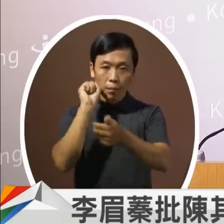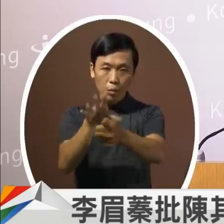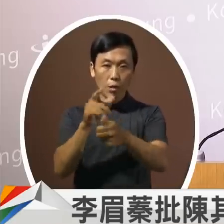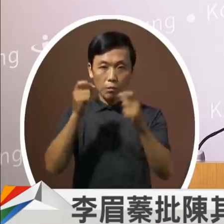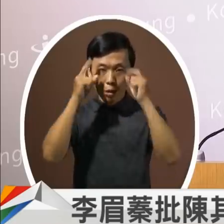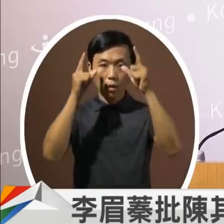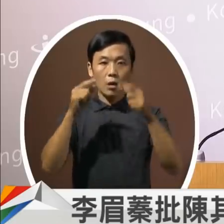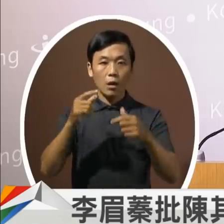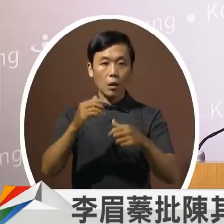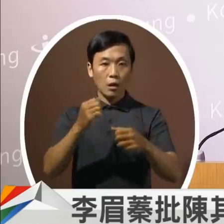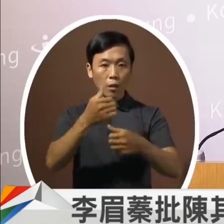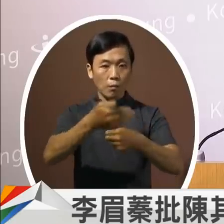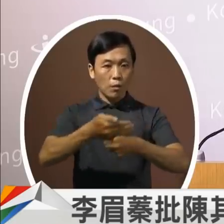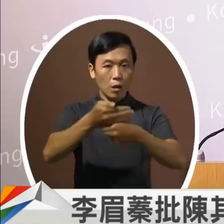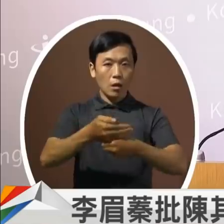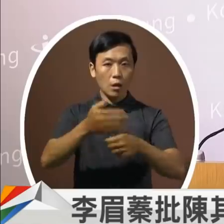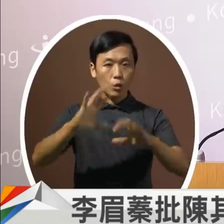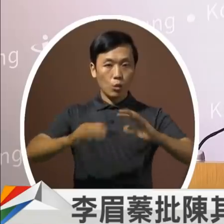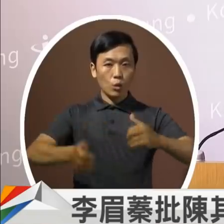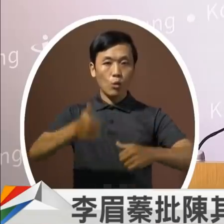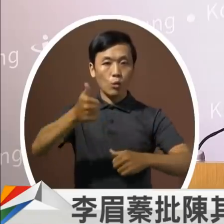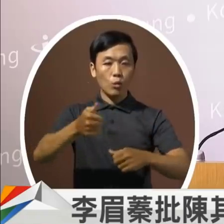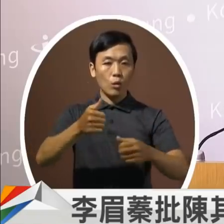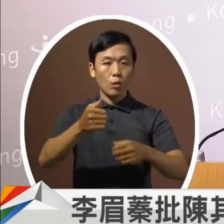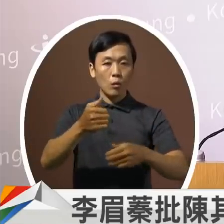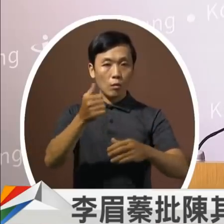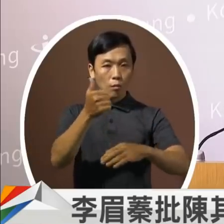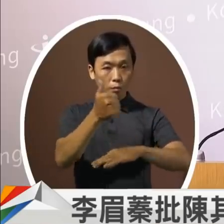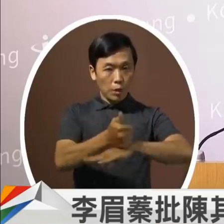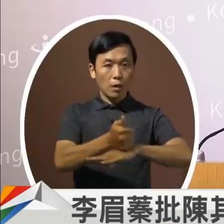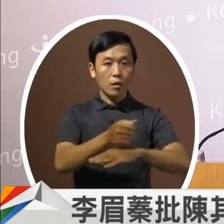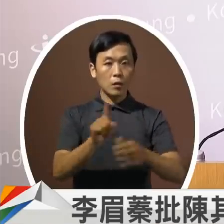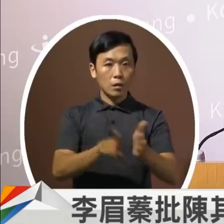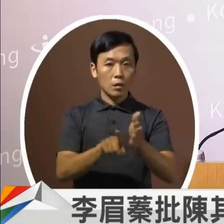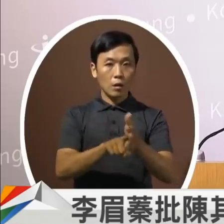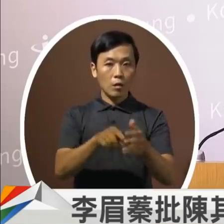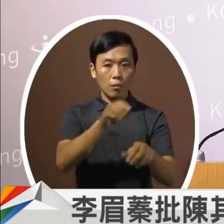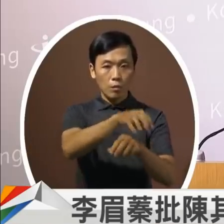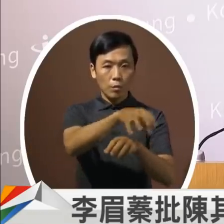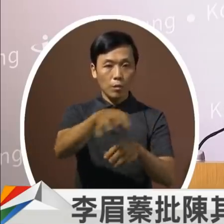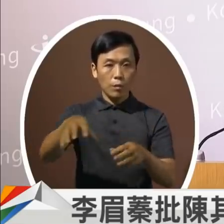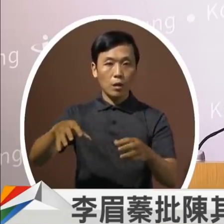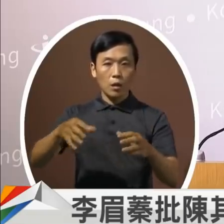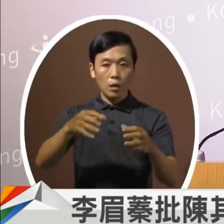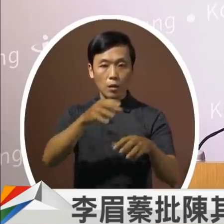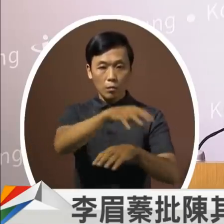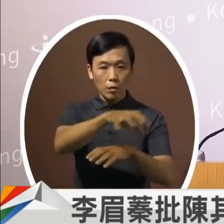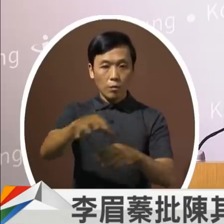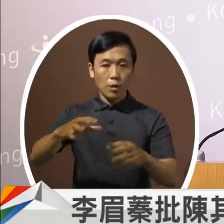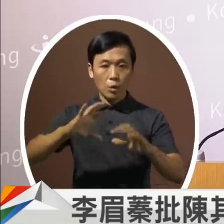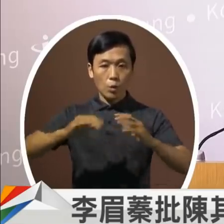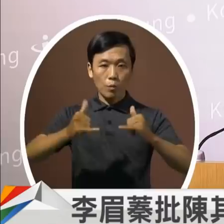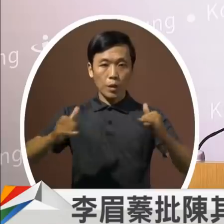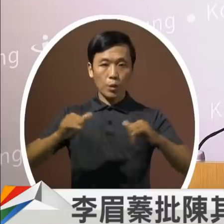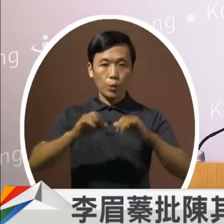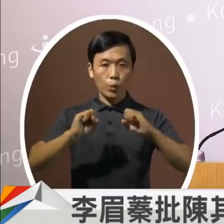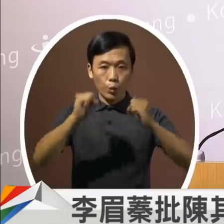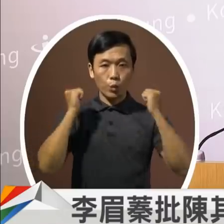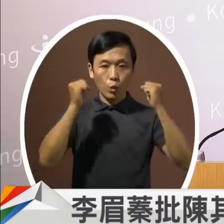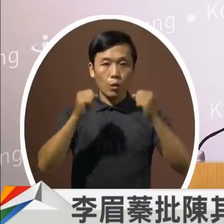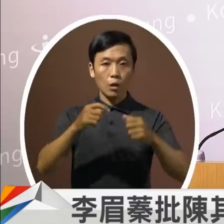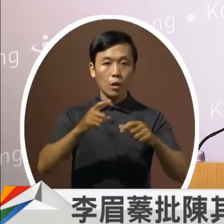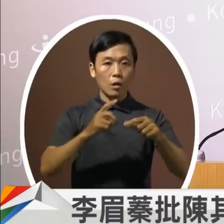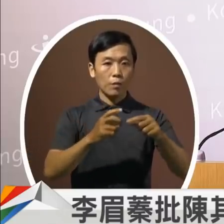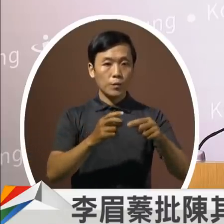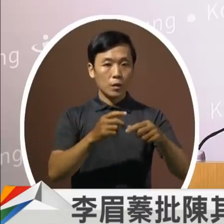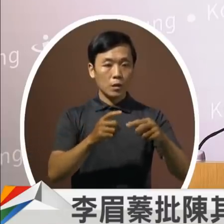九当总统的时候中央计划全在全国补助设置国民运动中心当时核定的小港林雅